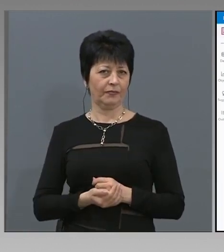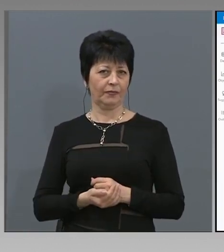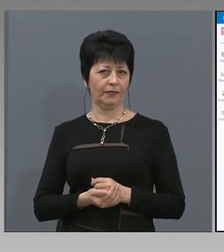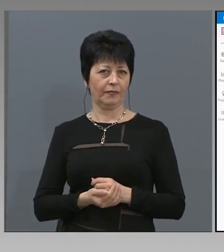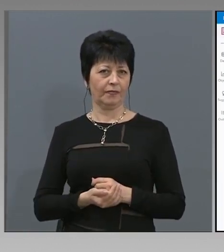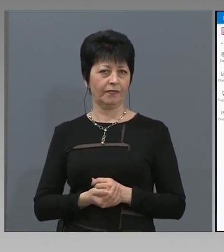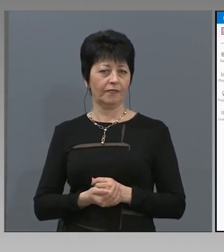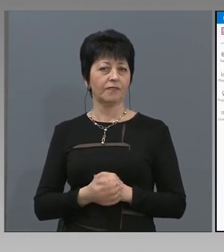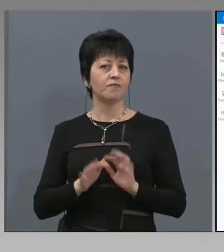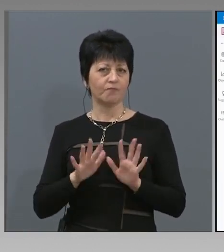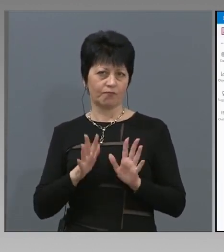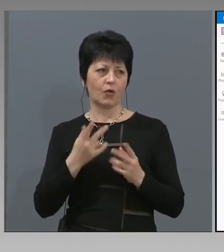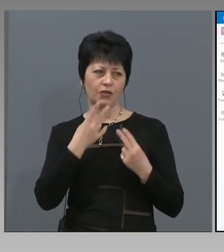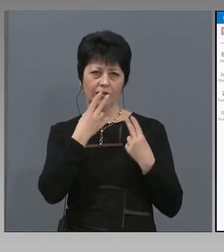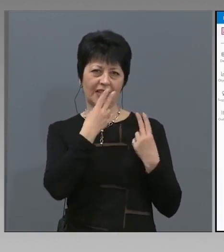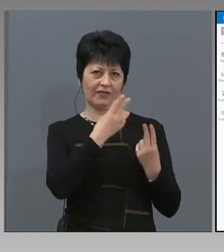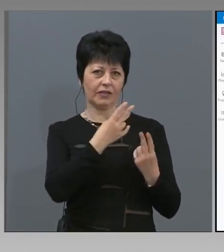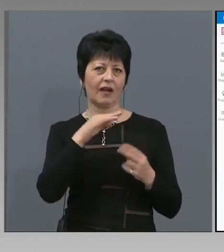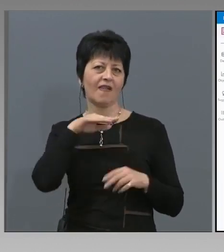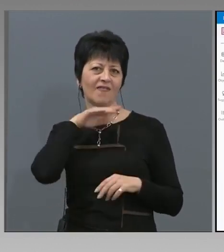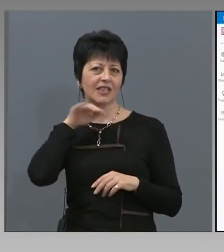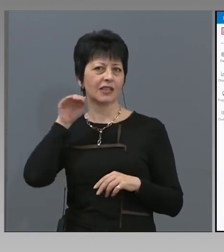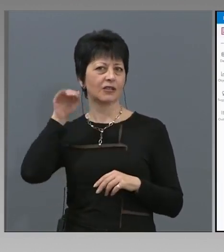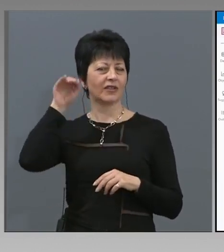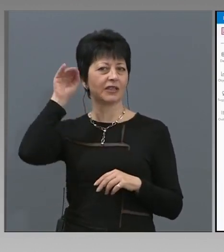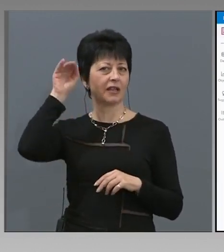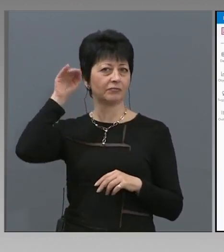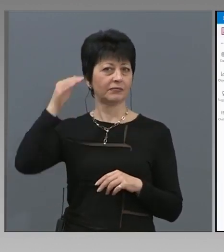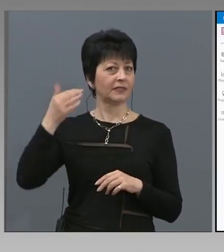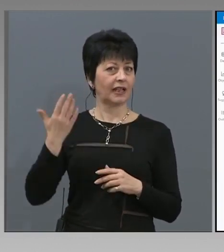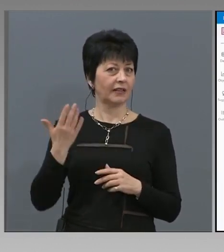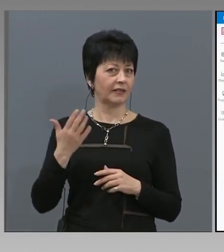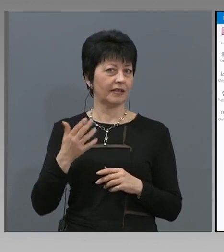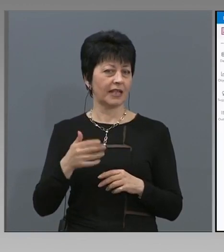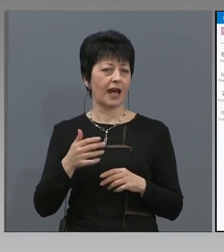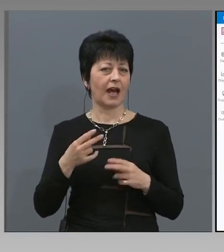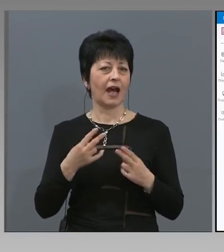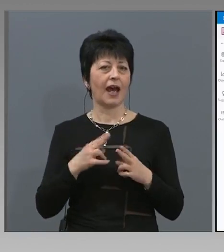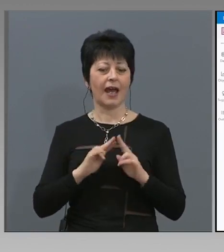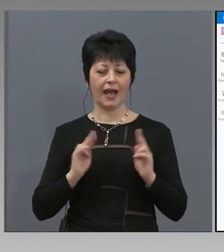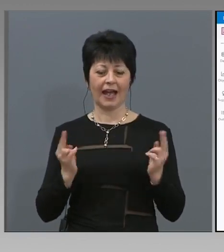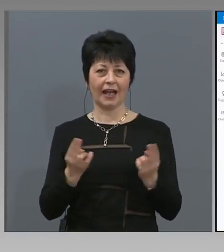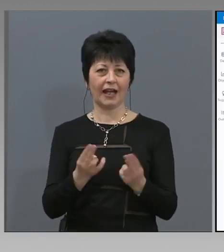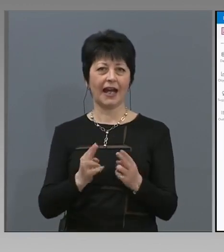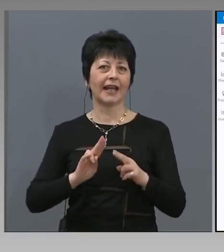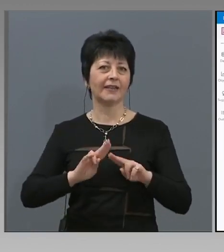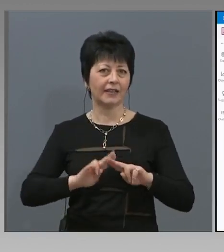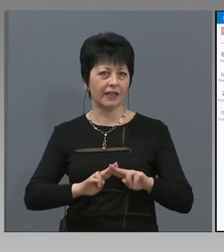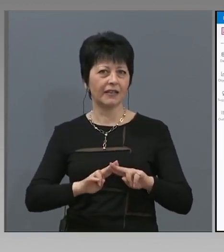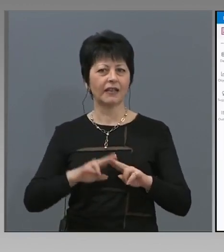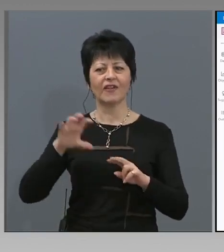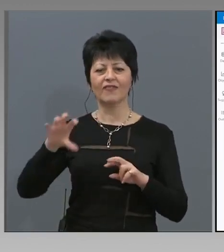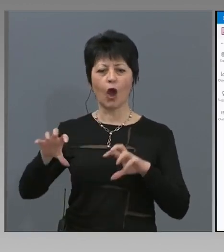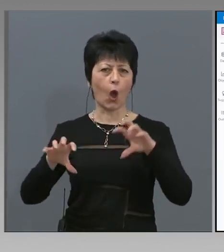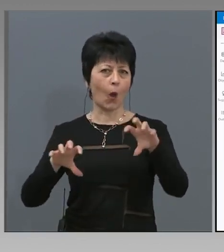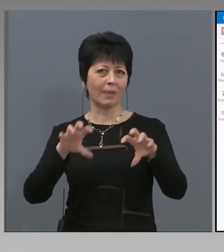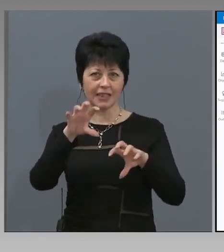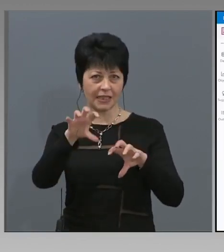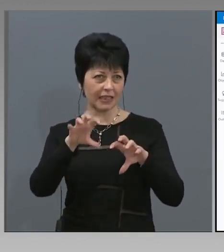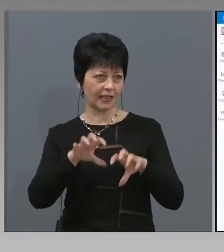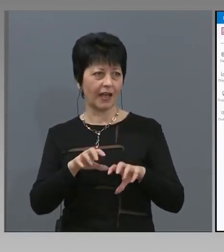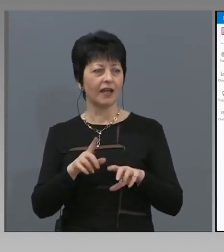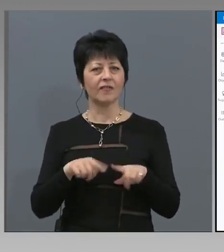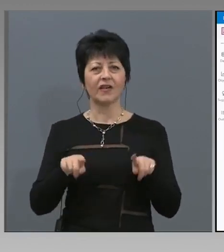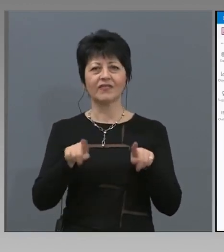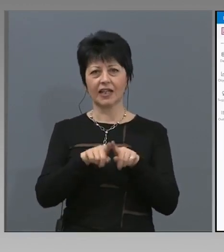Да, можете да видите възрастовите категории на карантинираните по съответните области, вътре във всяка една